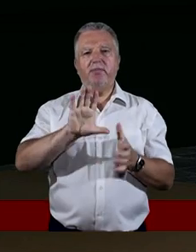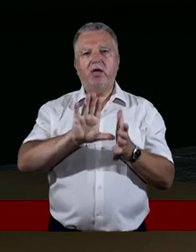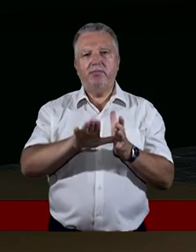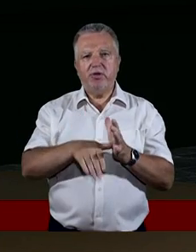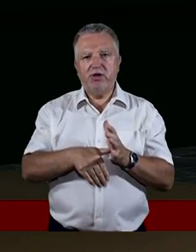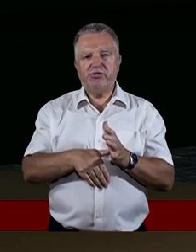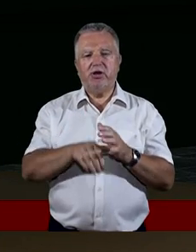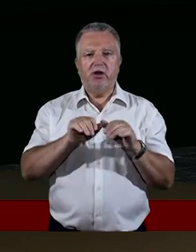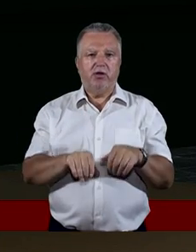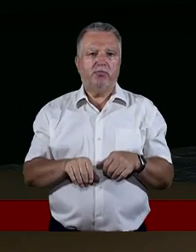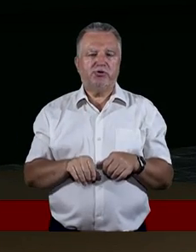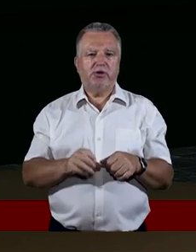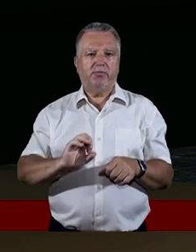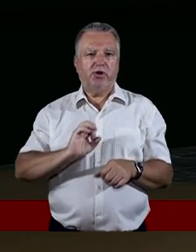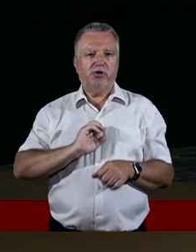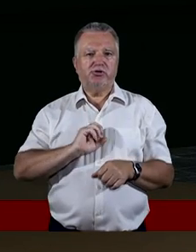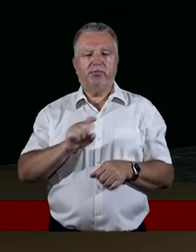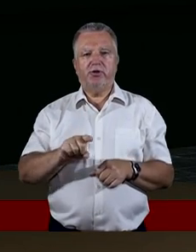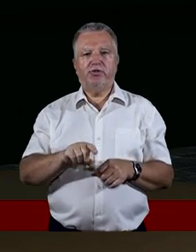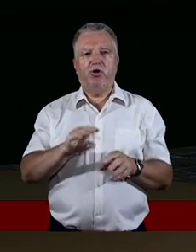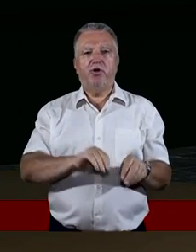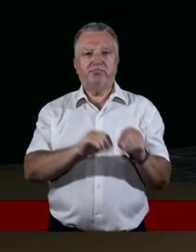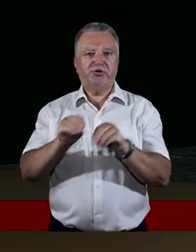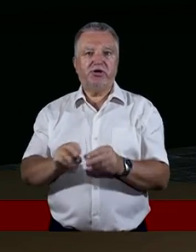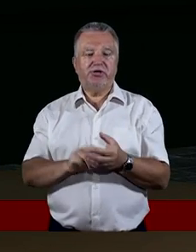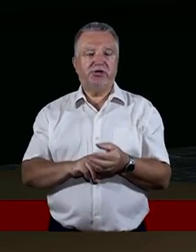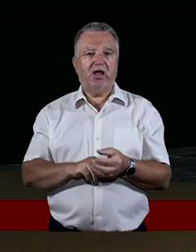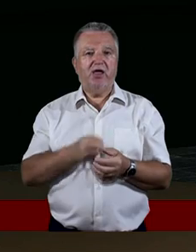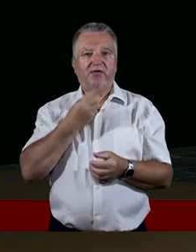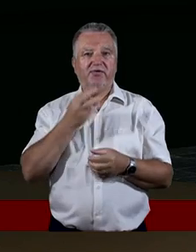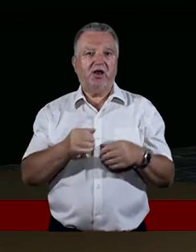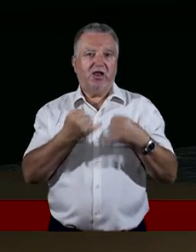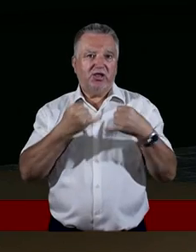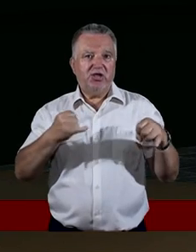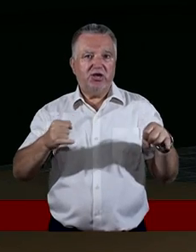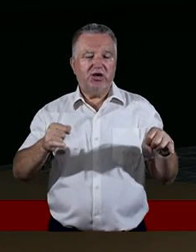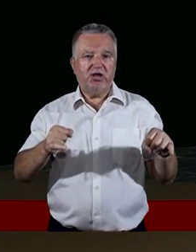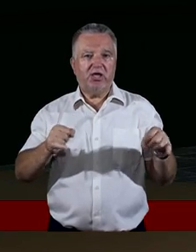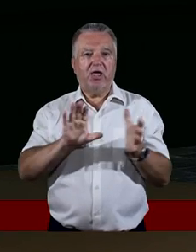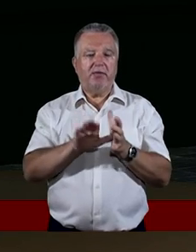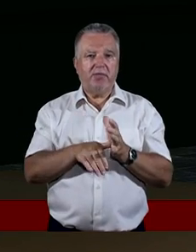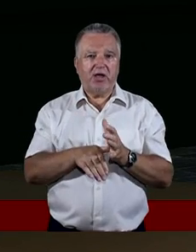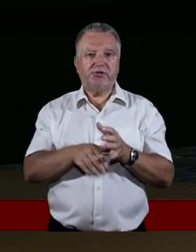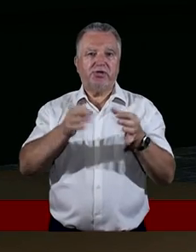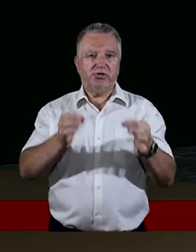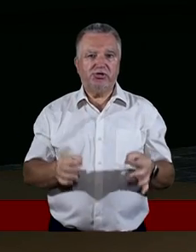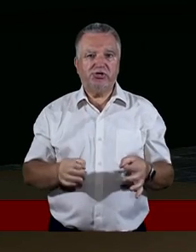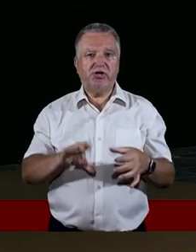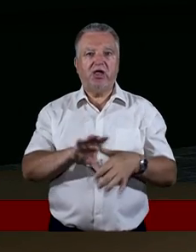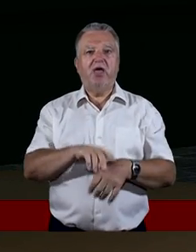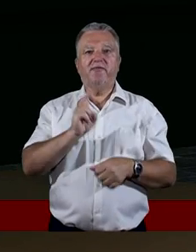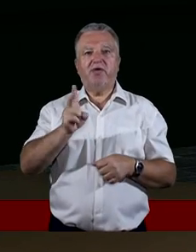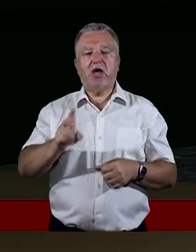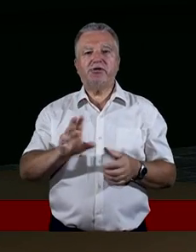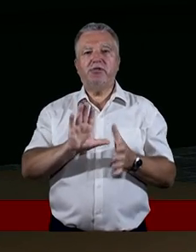możemy Tobie to przełożyć na Nowy Jork, na Warszawę, ale i na o wiele mniejsze miasta. W każdym